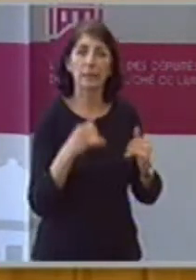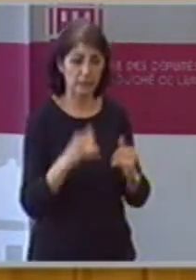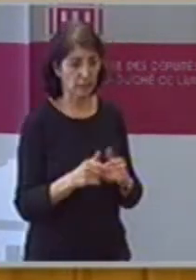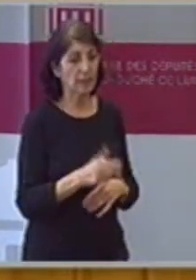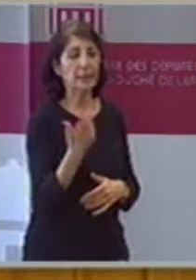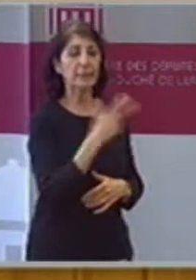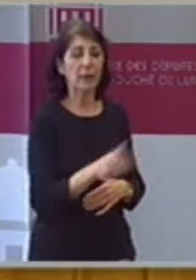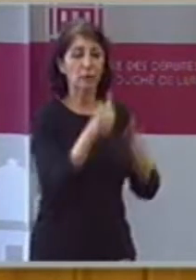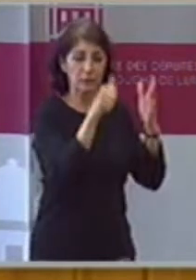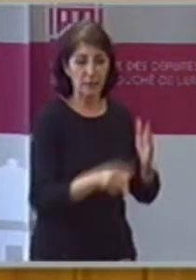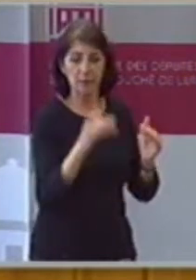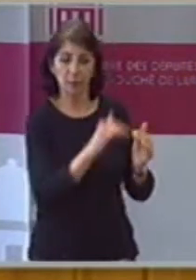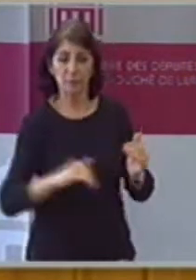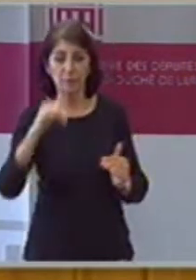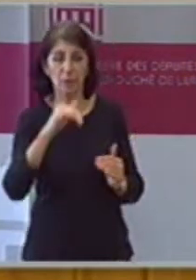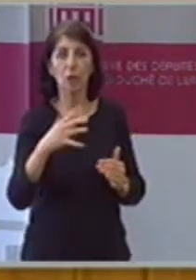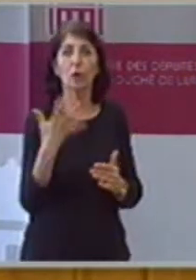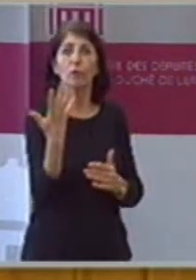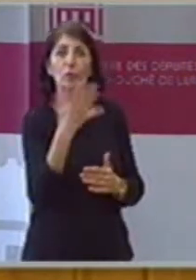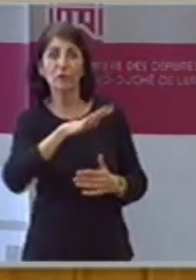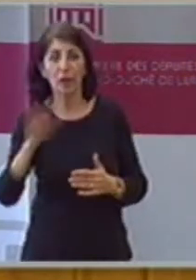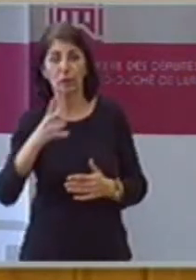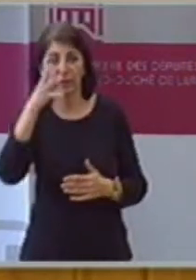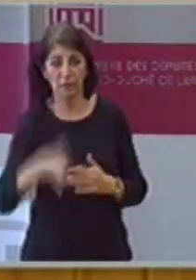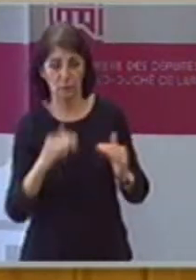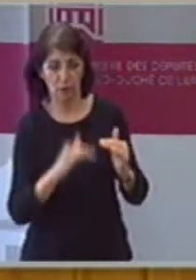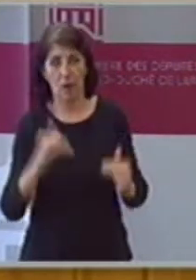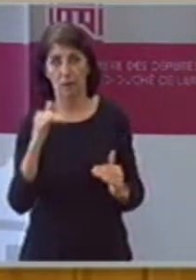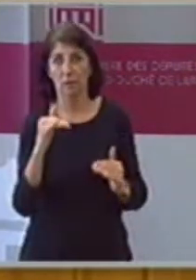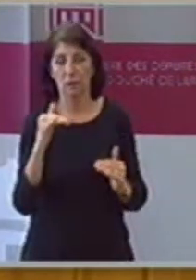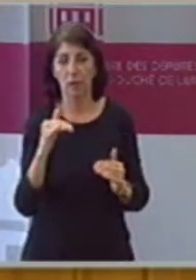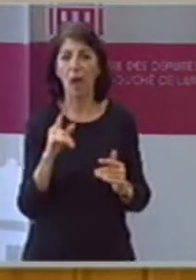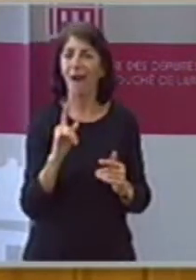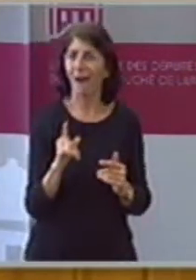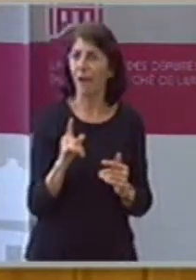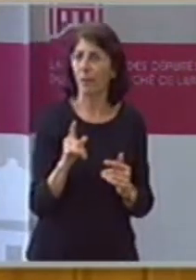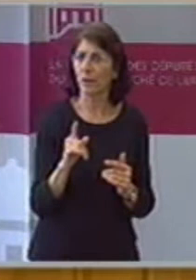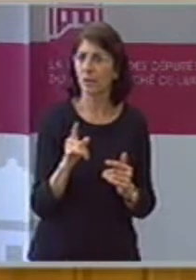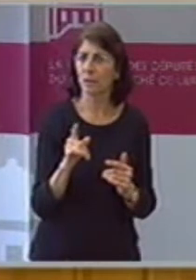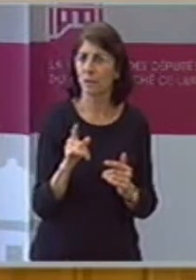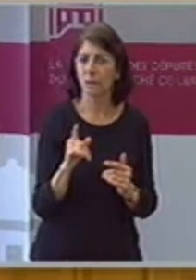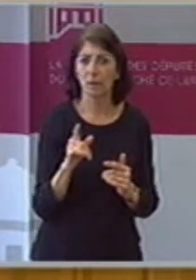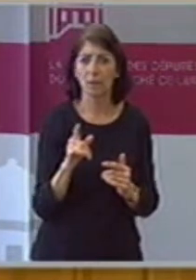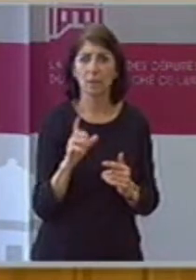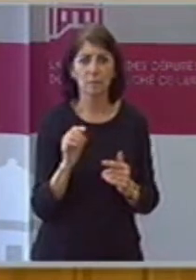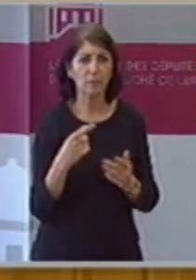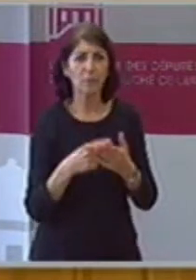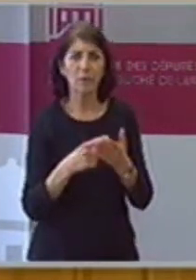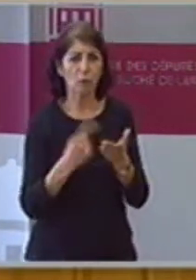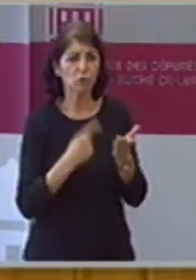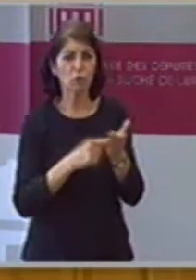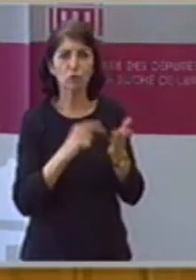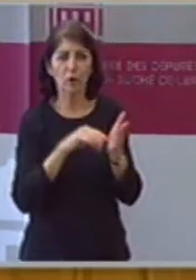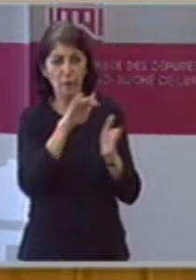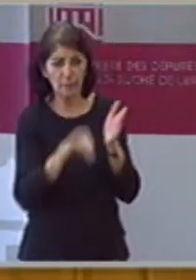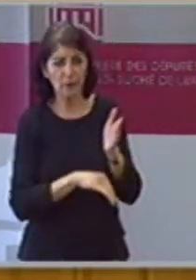rekrediert hat, die degressiv gewischt werden. Wir stellen uns froh, dass es im Staat eine Person,